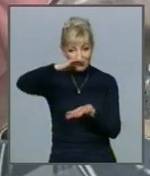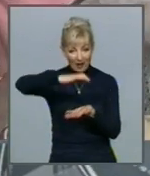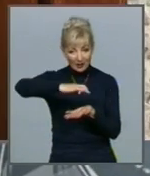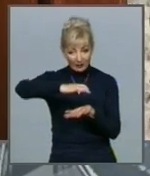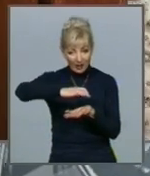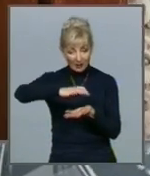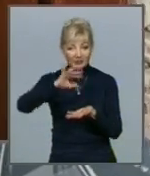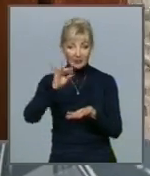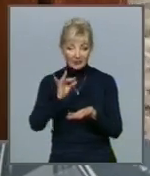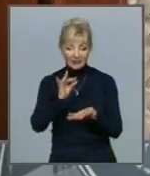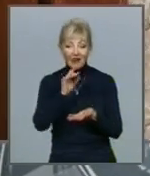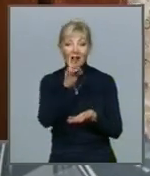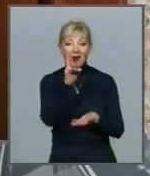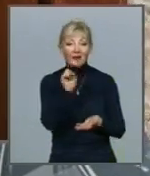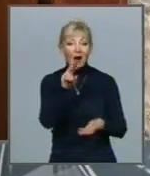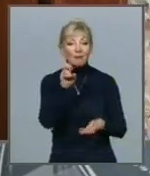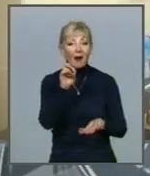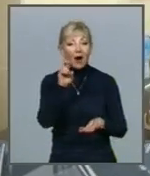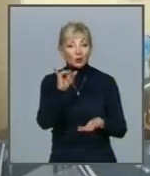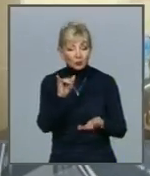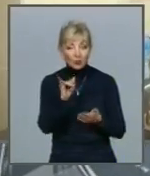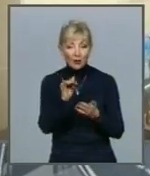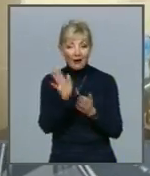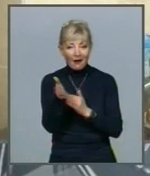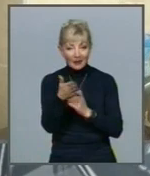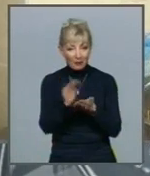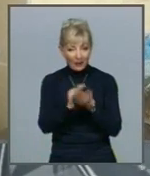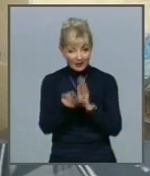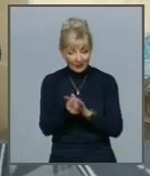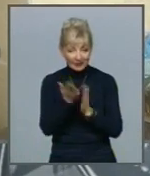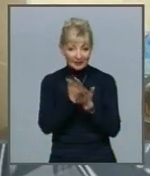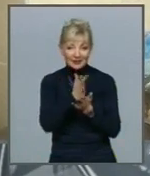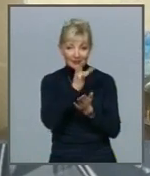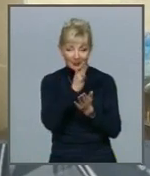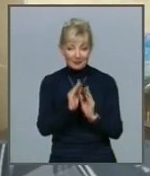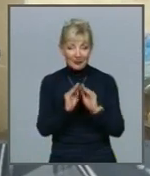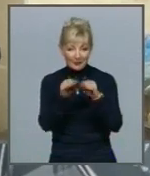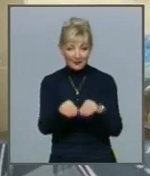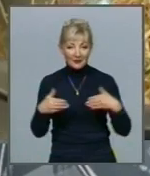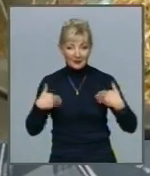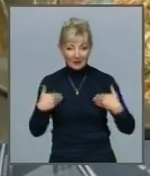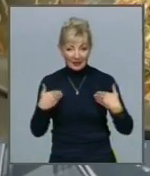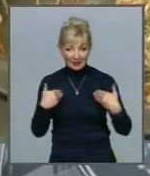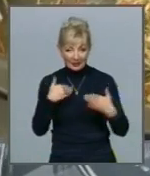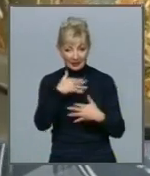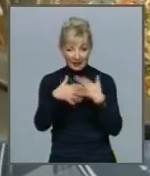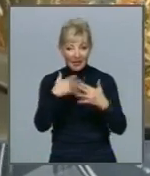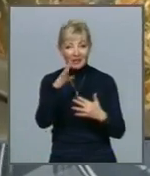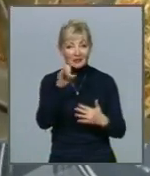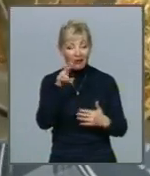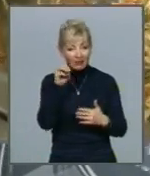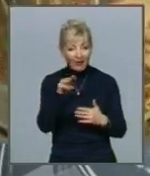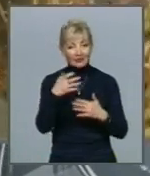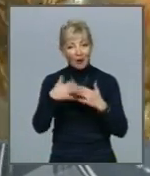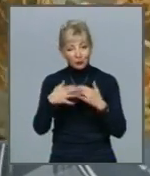Поки на пару готуються рибні котлети, є час, аби вкинути зелень в вітамінний салат, в якому і капуста, і морква А потім,